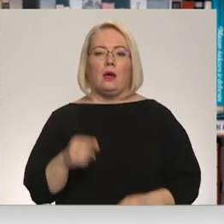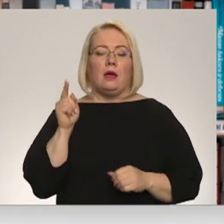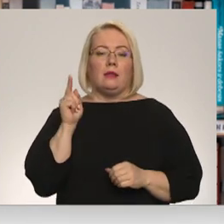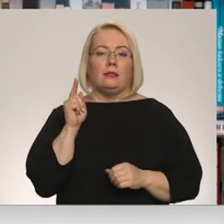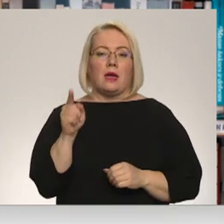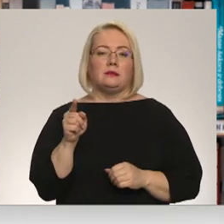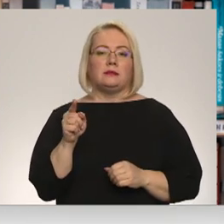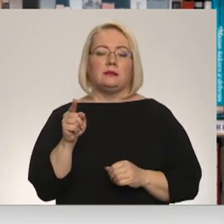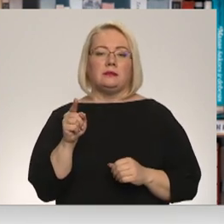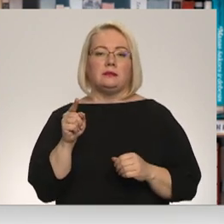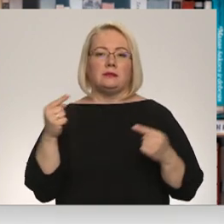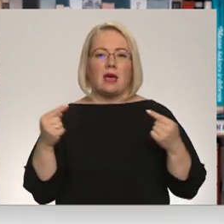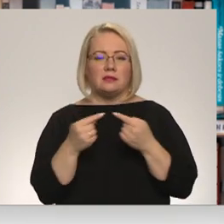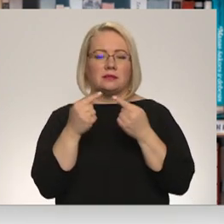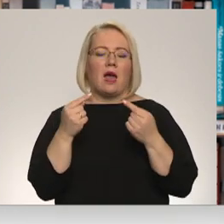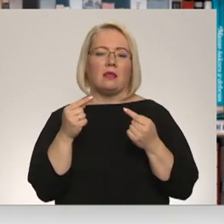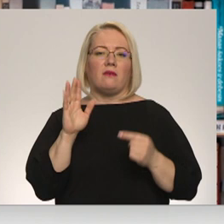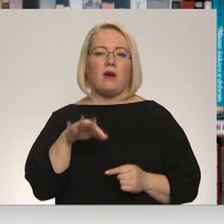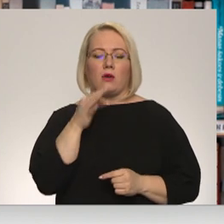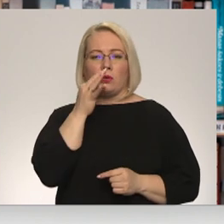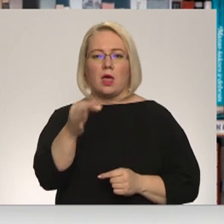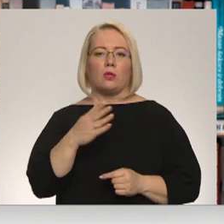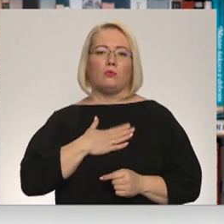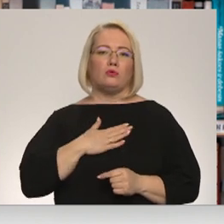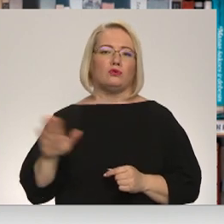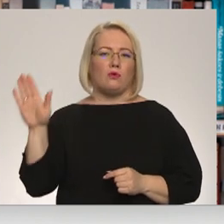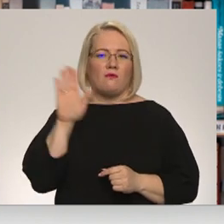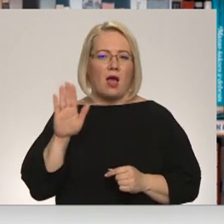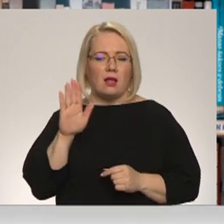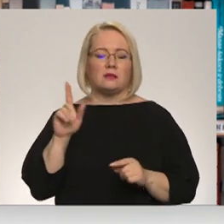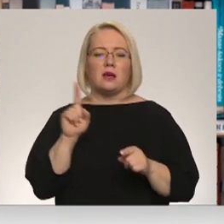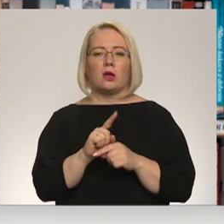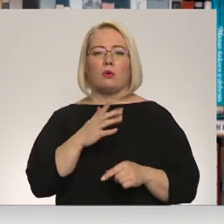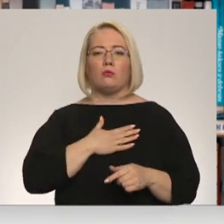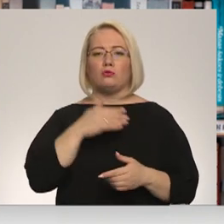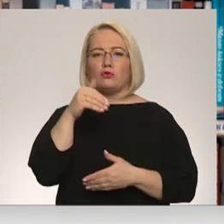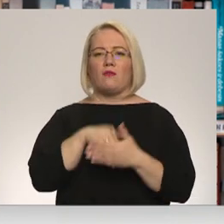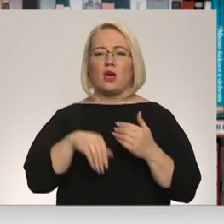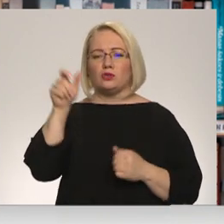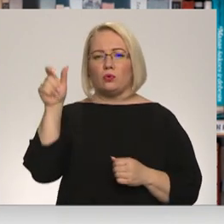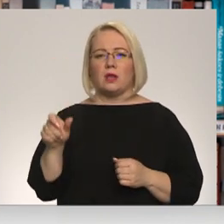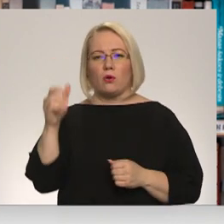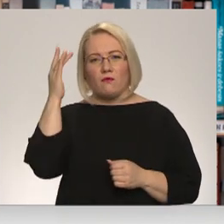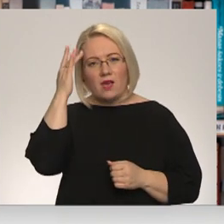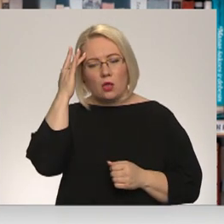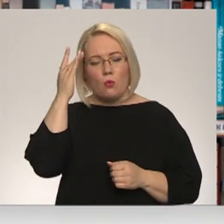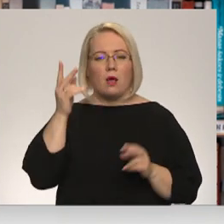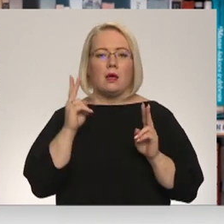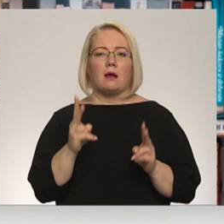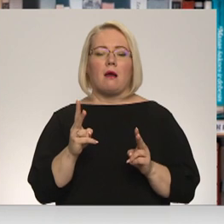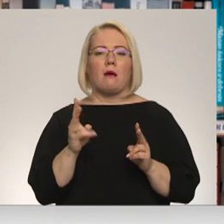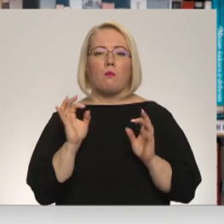ar mūsu valsts un arī mūsu vēsturnieku viedokli, kā